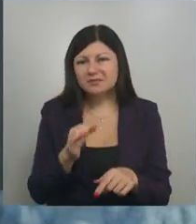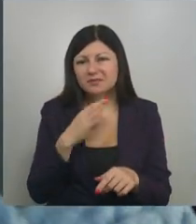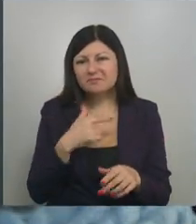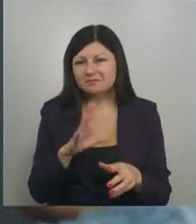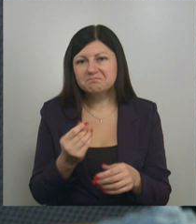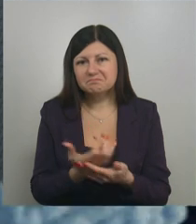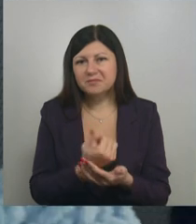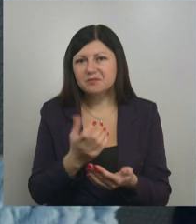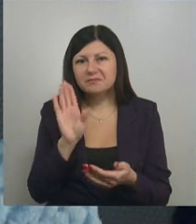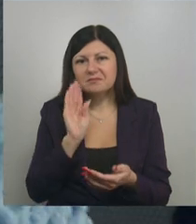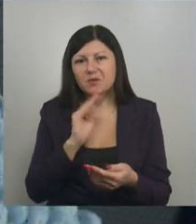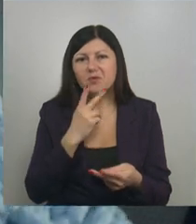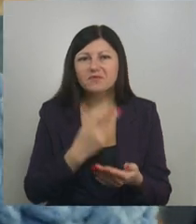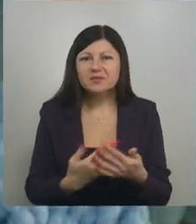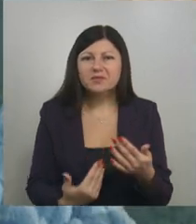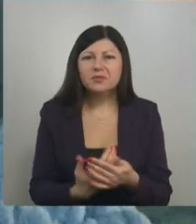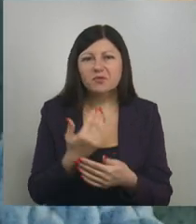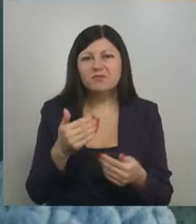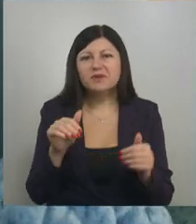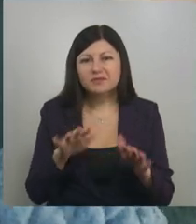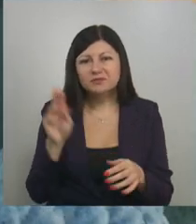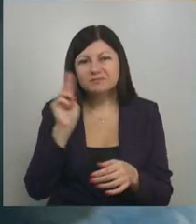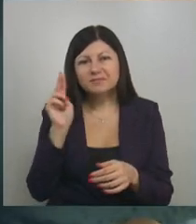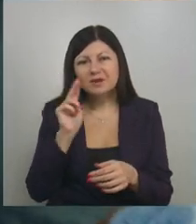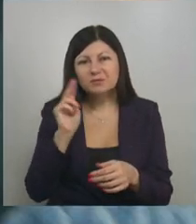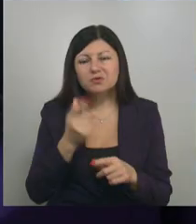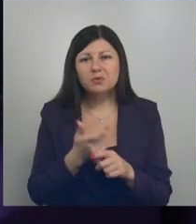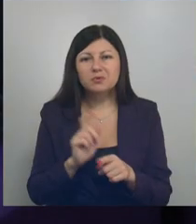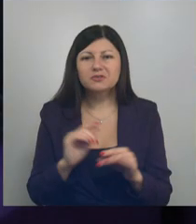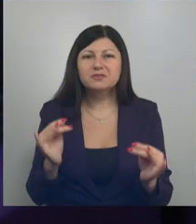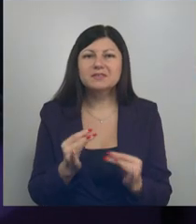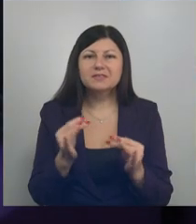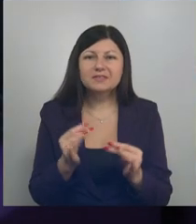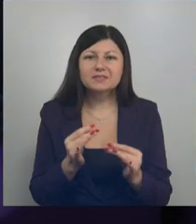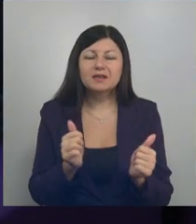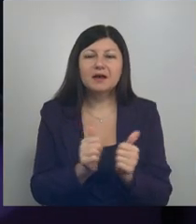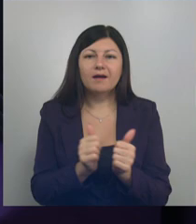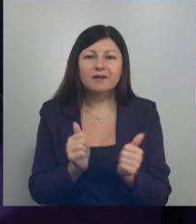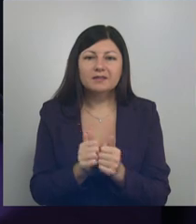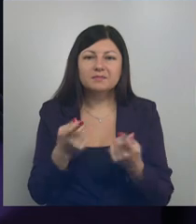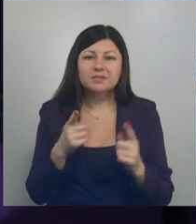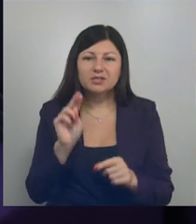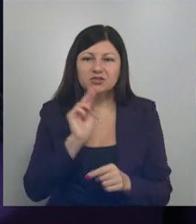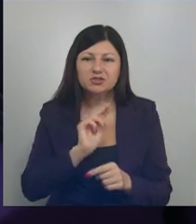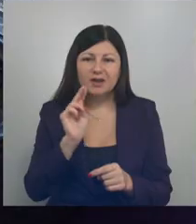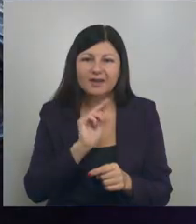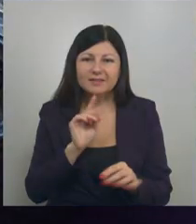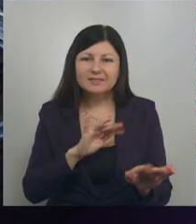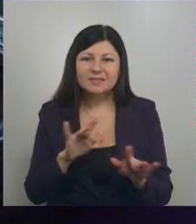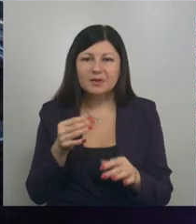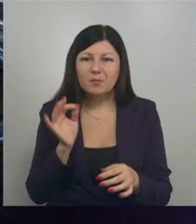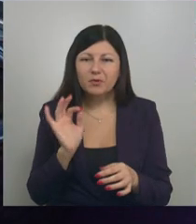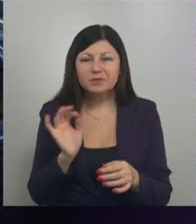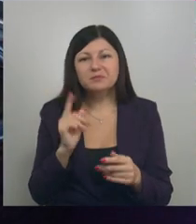все получается, увидел новое, решил научиться. Очень интересно. А рядом настоящая чайная церемония. Ее